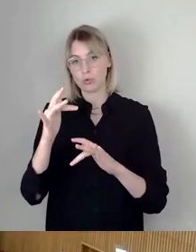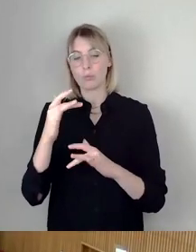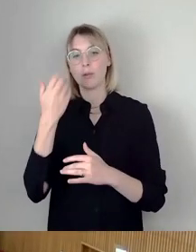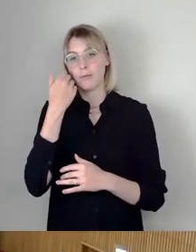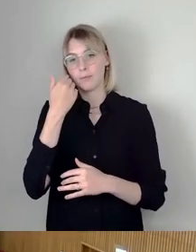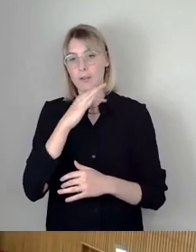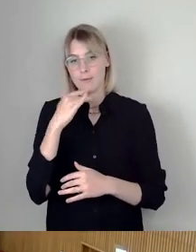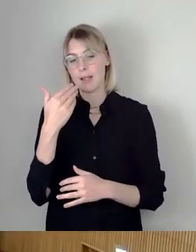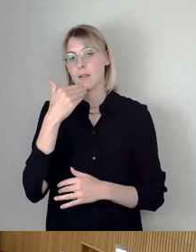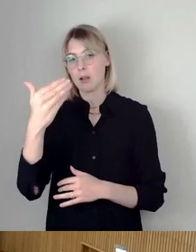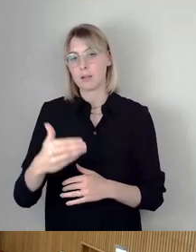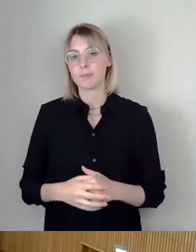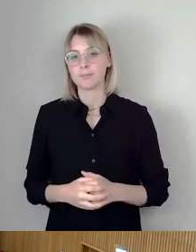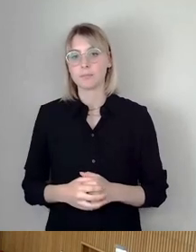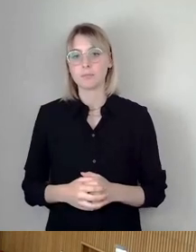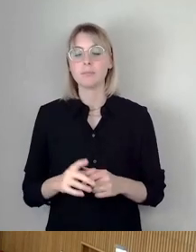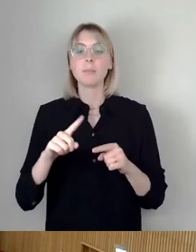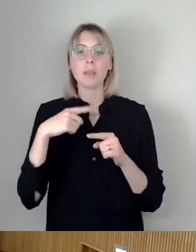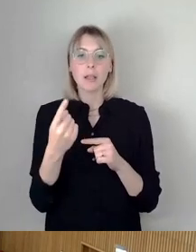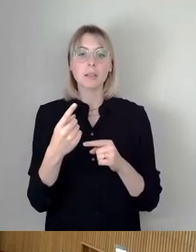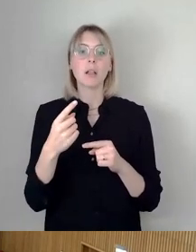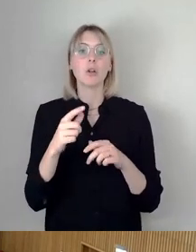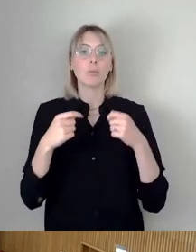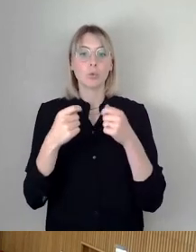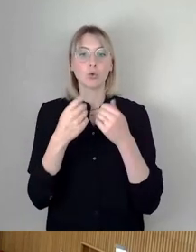Als nächstes Bündnis 90 die Grünen, Herr Schulze.